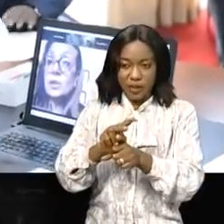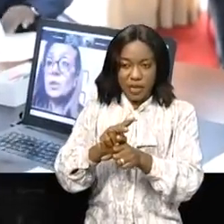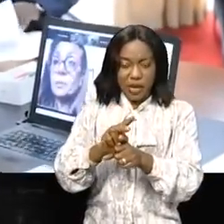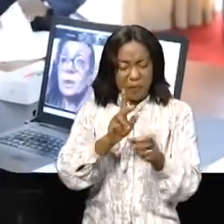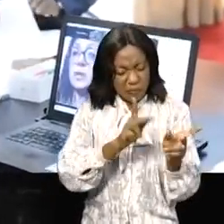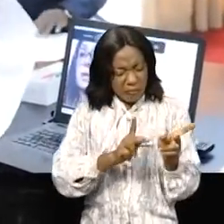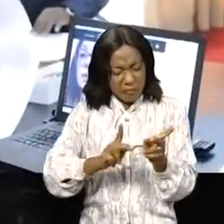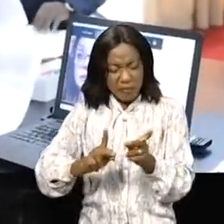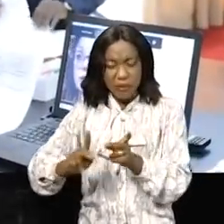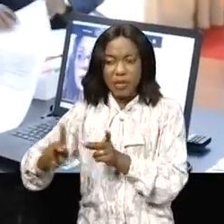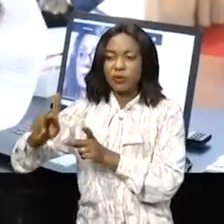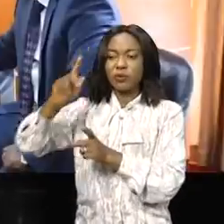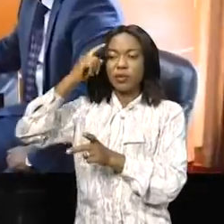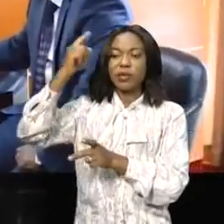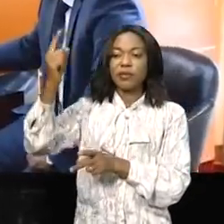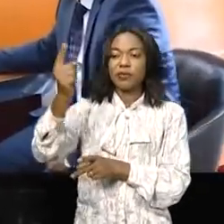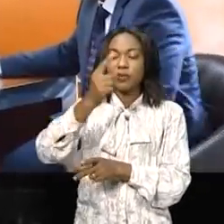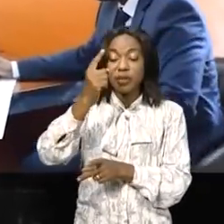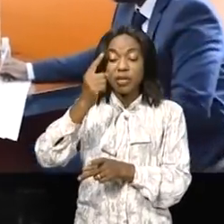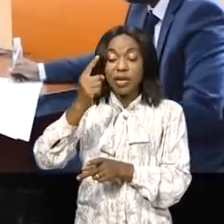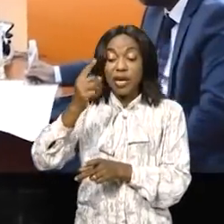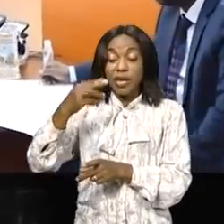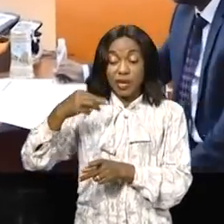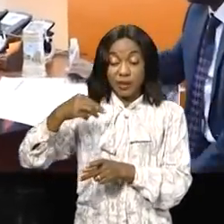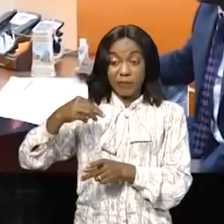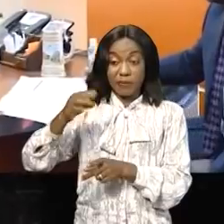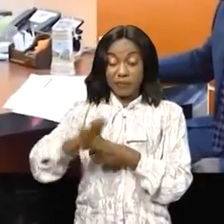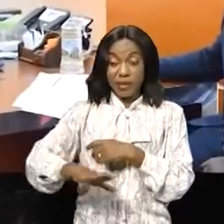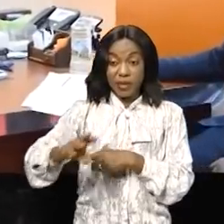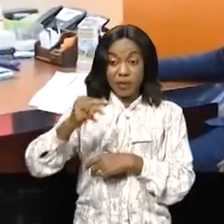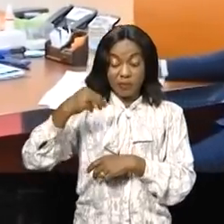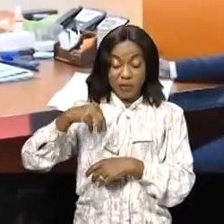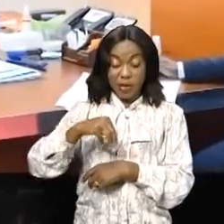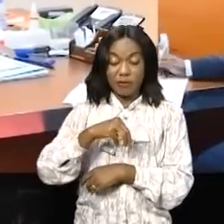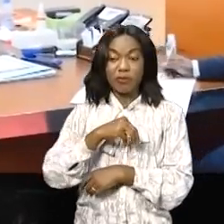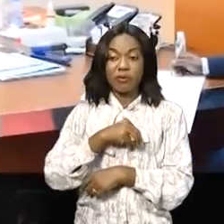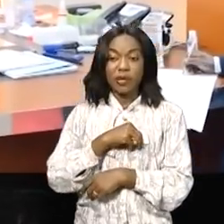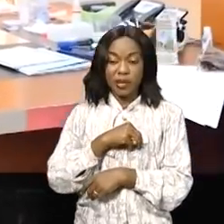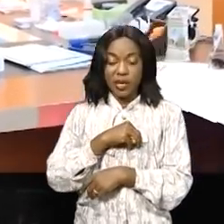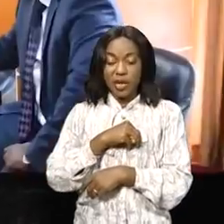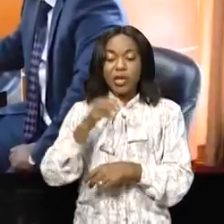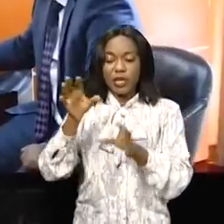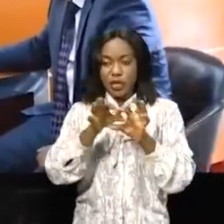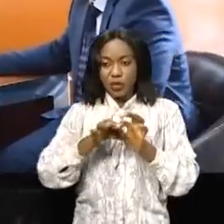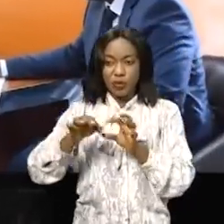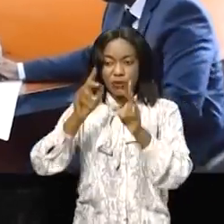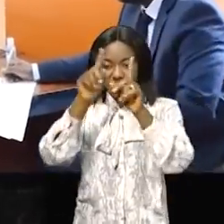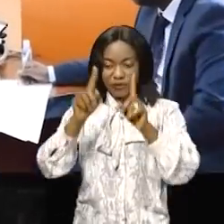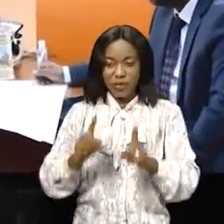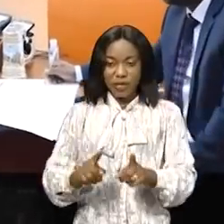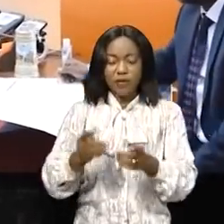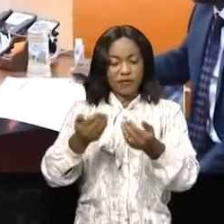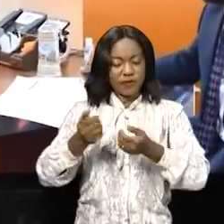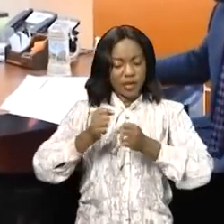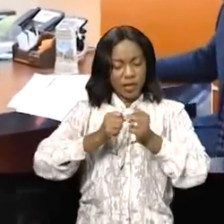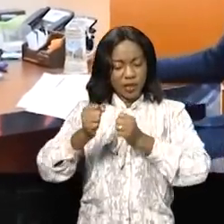africain, les pays membres de l'Union africaine s'apprêtent à recevoir le vaccin en vue de lutter contre la COVID avec